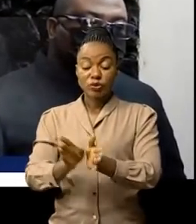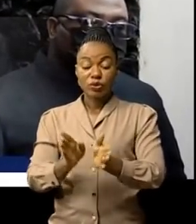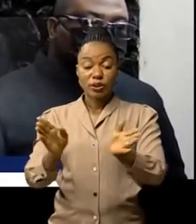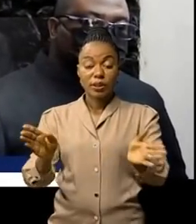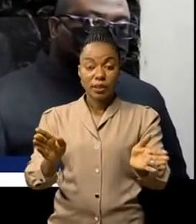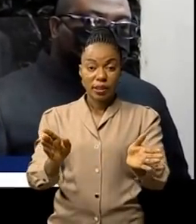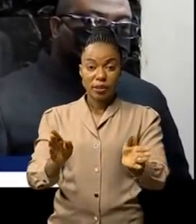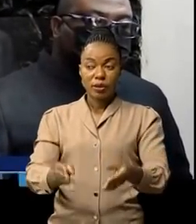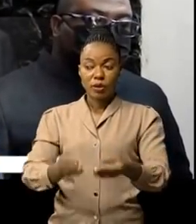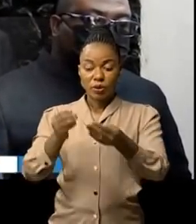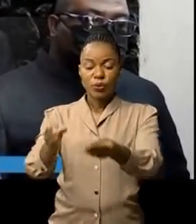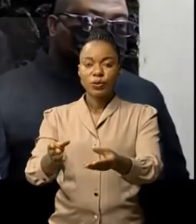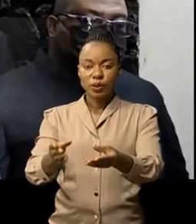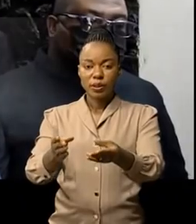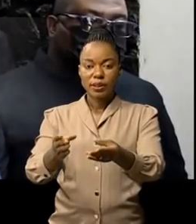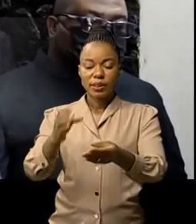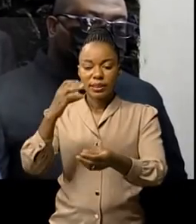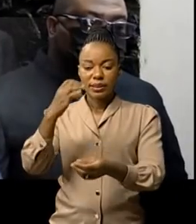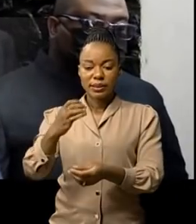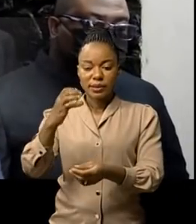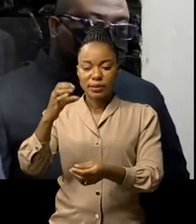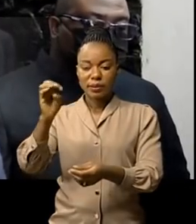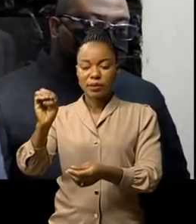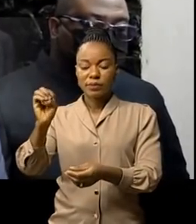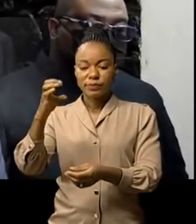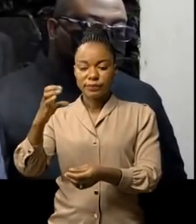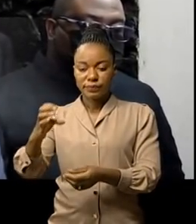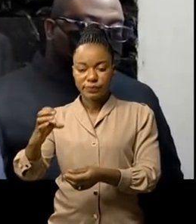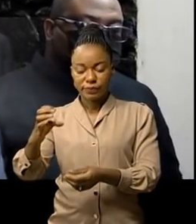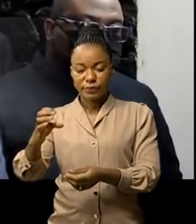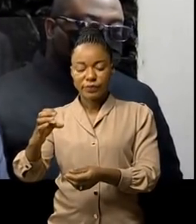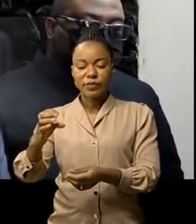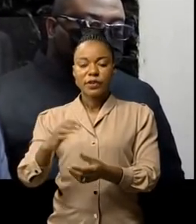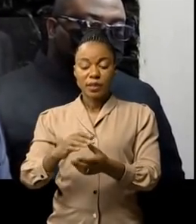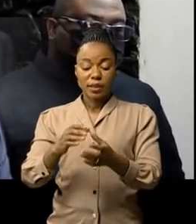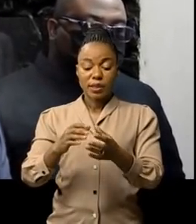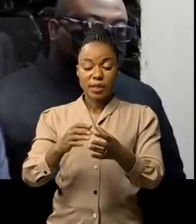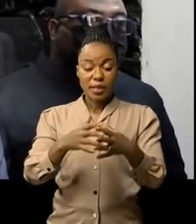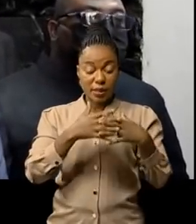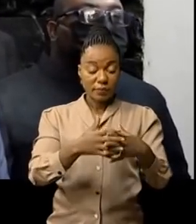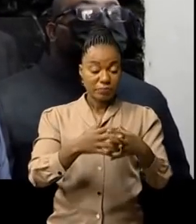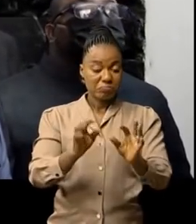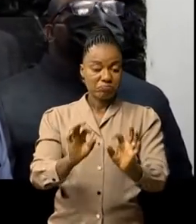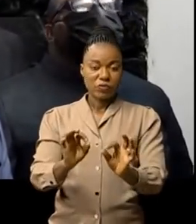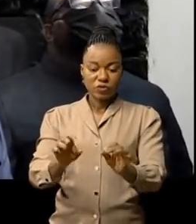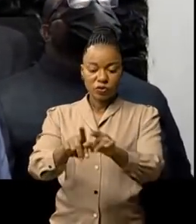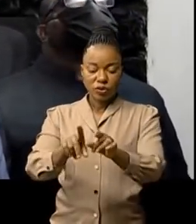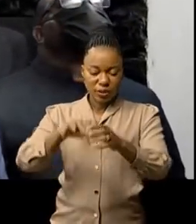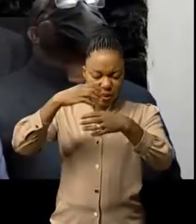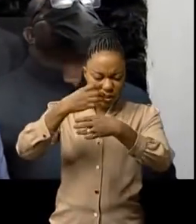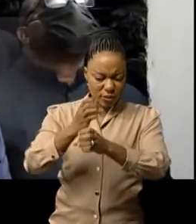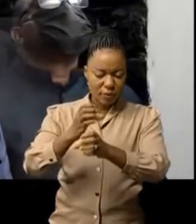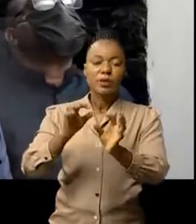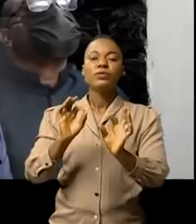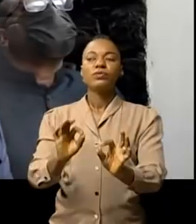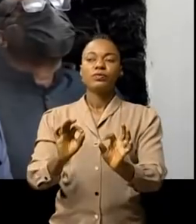à équiper le CEC et les laboratoires modernes dont des grandes technologies permettent de